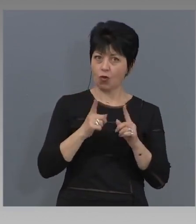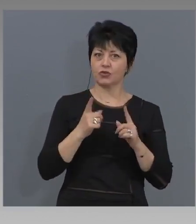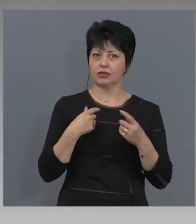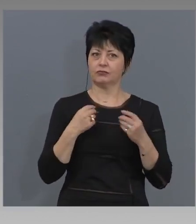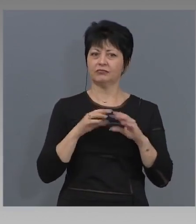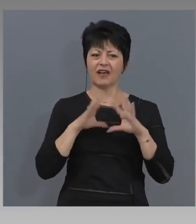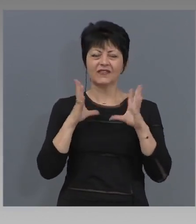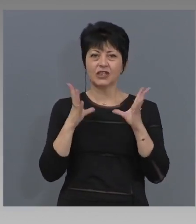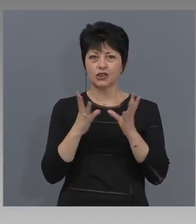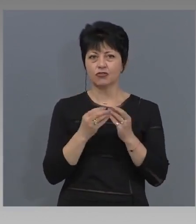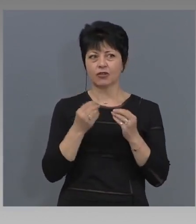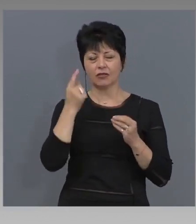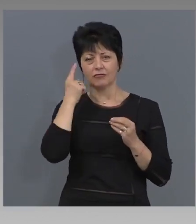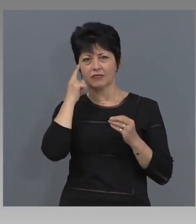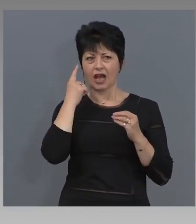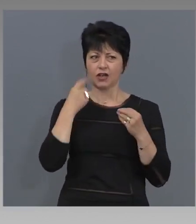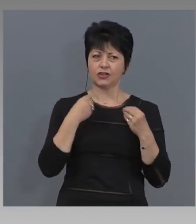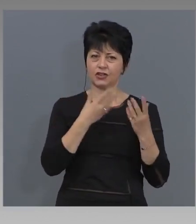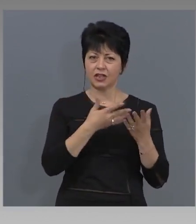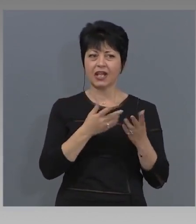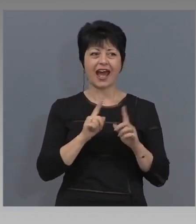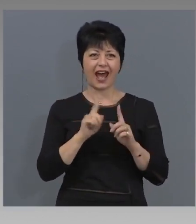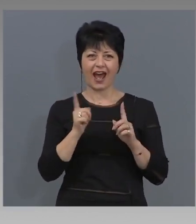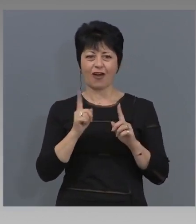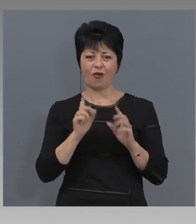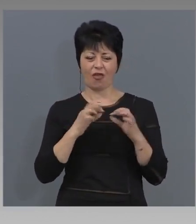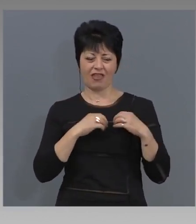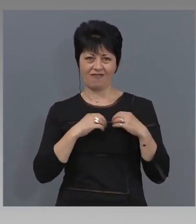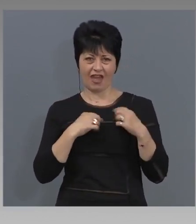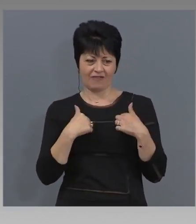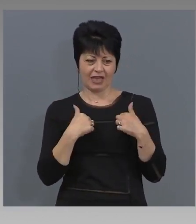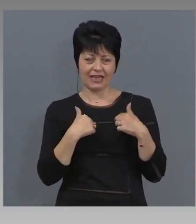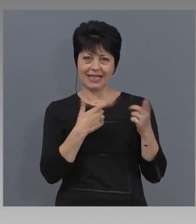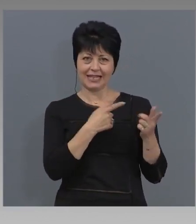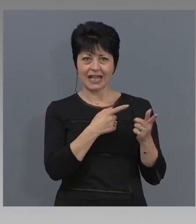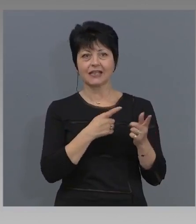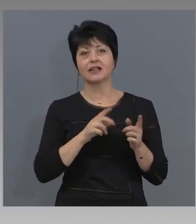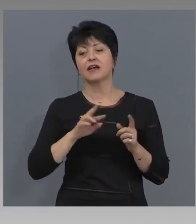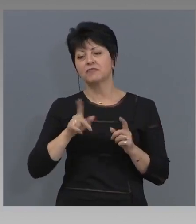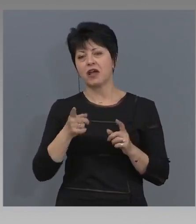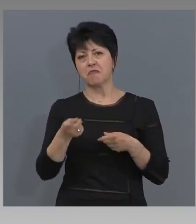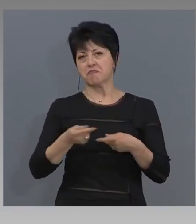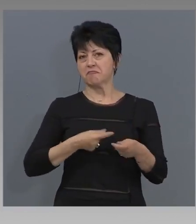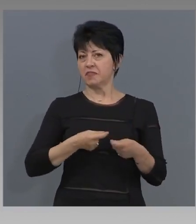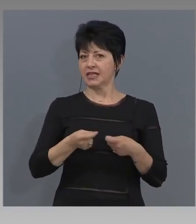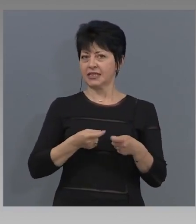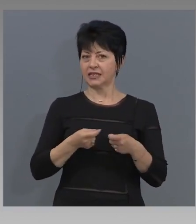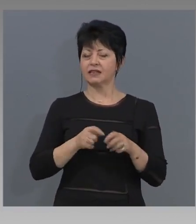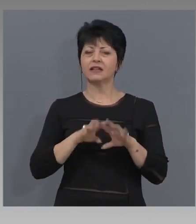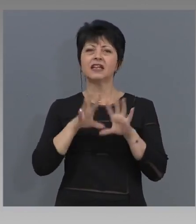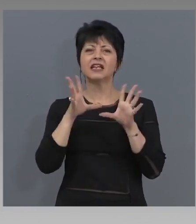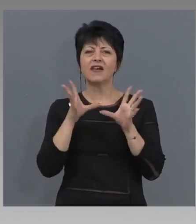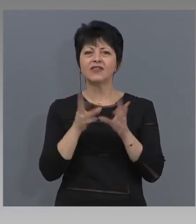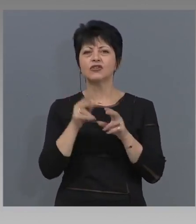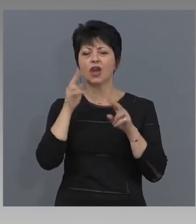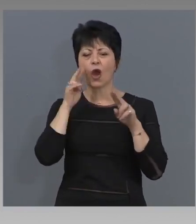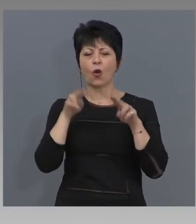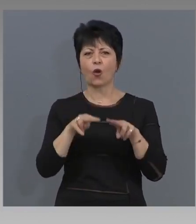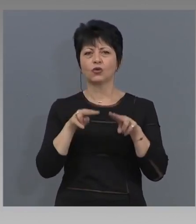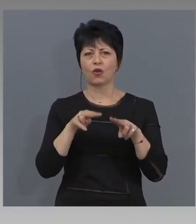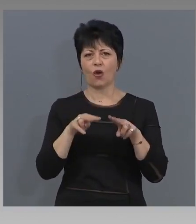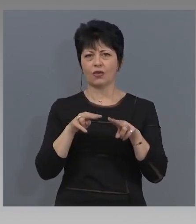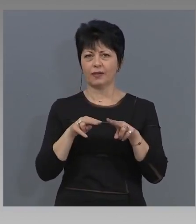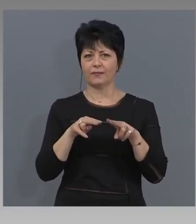всички, най-малко ако на нас не ни вярват, на бизнеса, който не са случайни компании, но и на всички контролни органи.